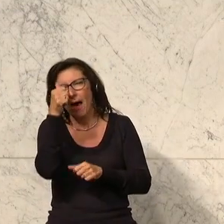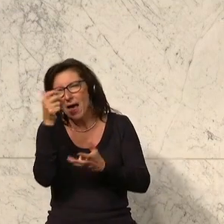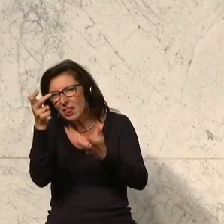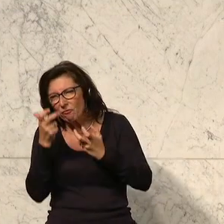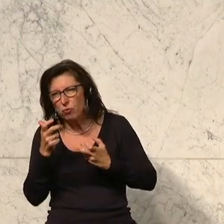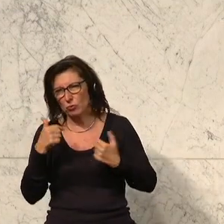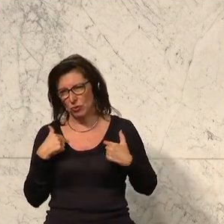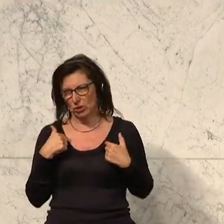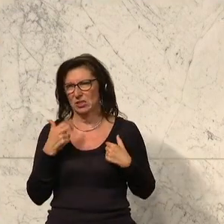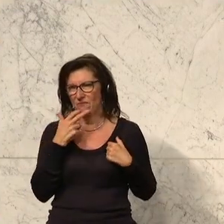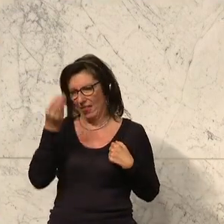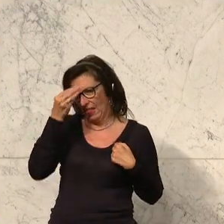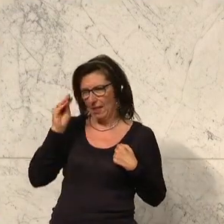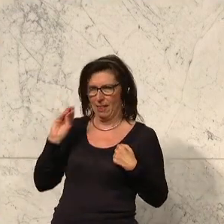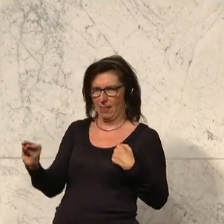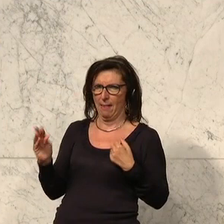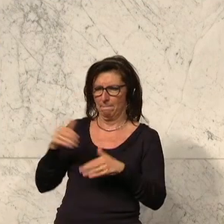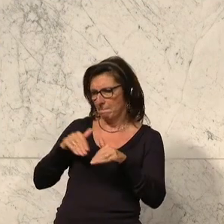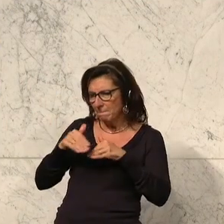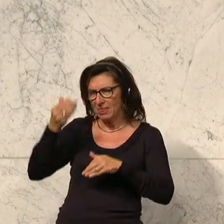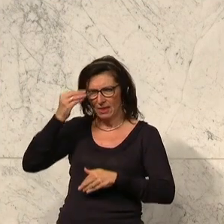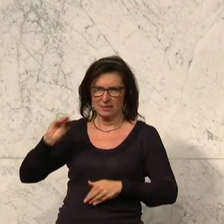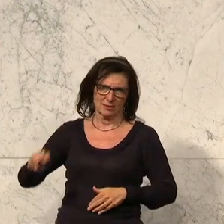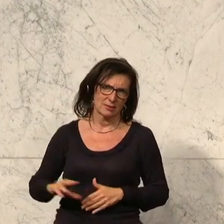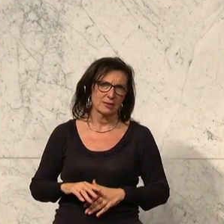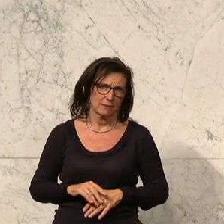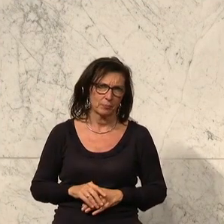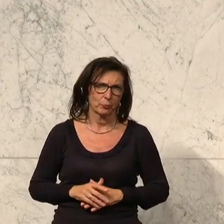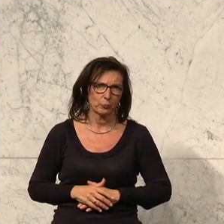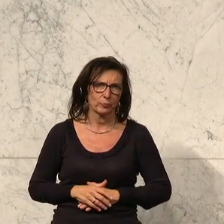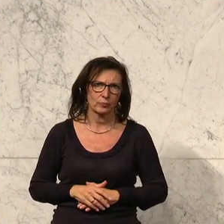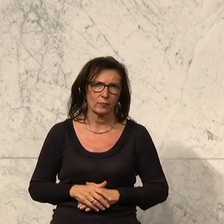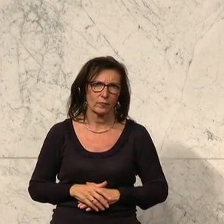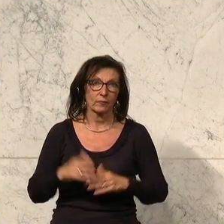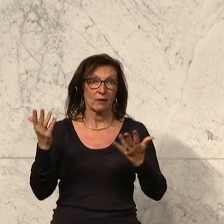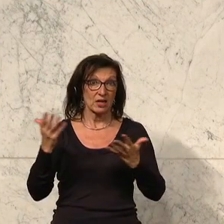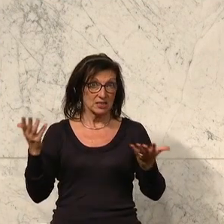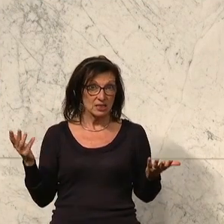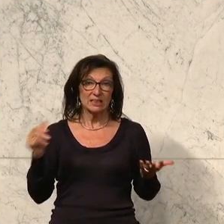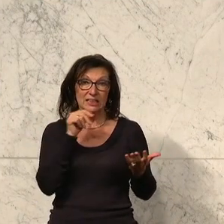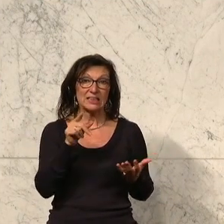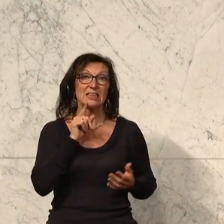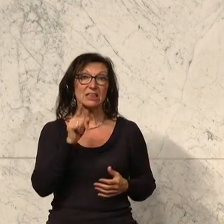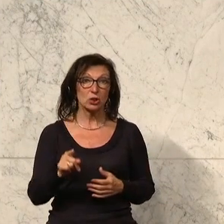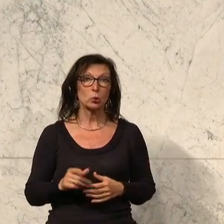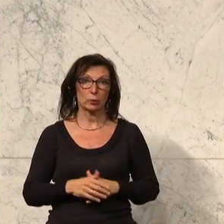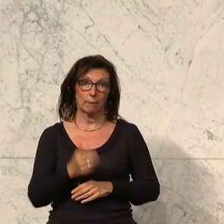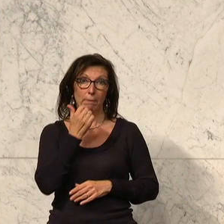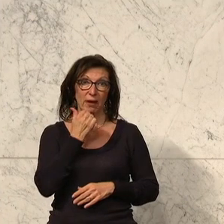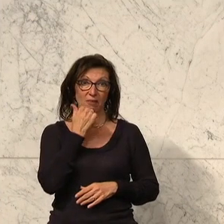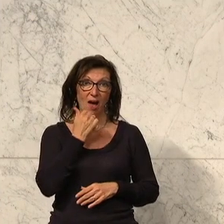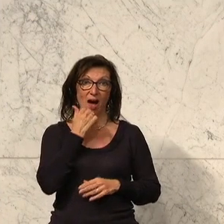diesem Zusammenhang auch noch an Sie, Herr Landwirtschaftsminister, herantragen würde, ist, dass das nicht nur für die privaten